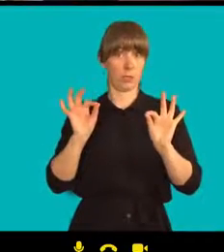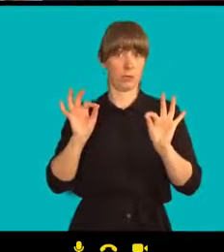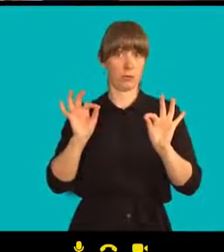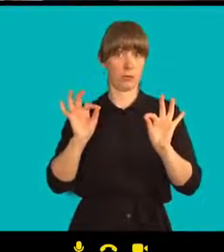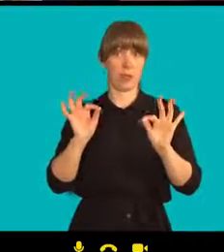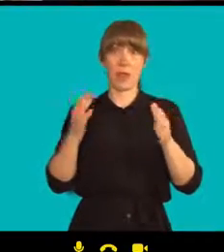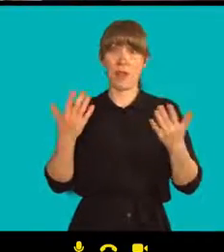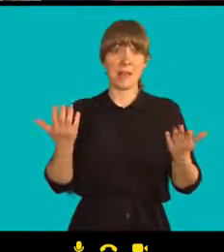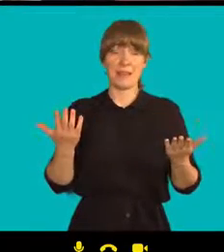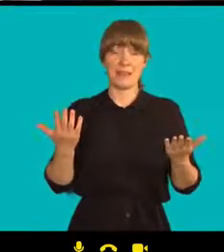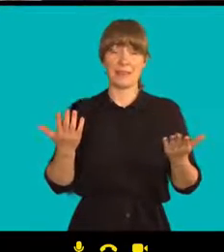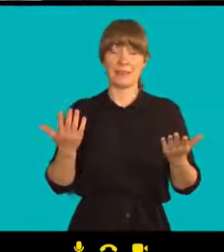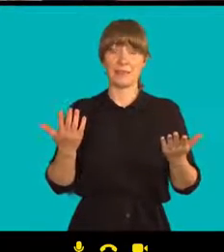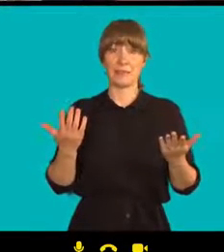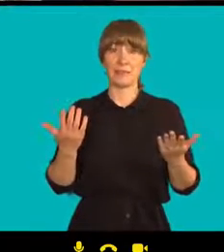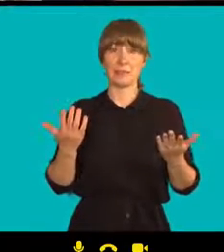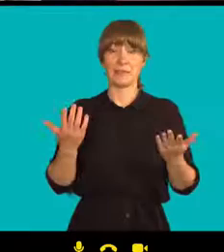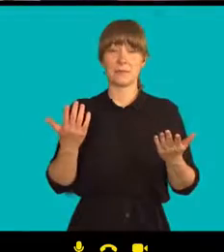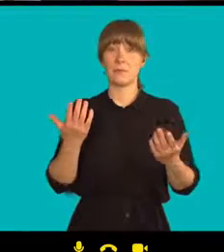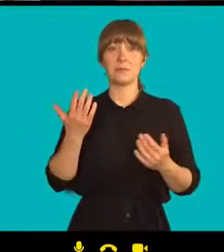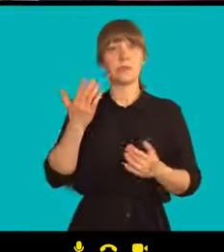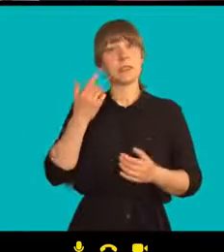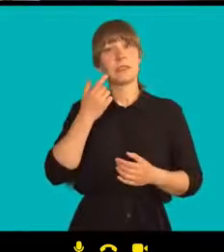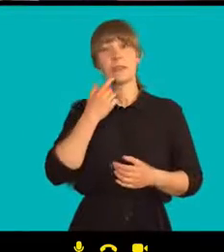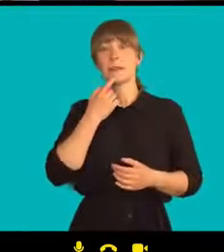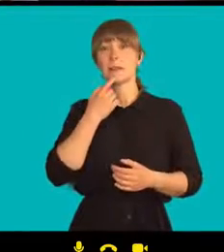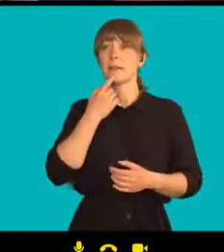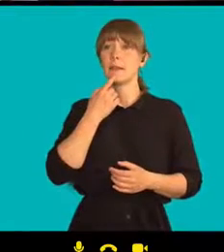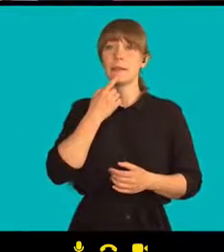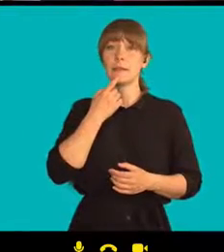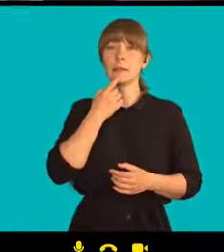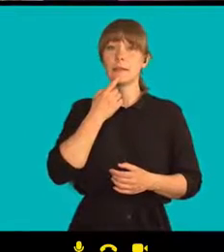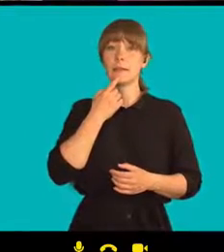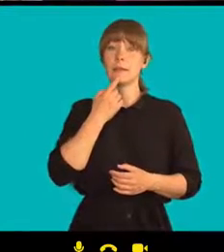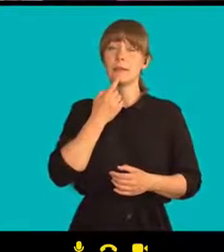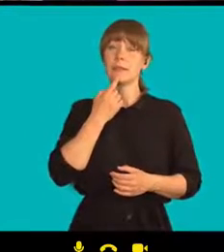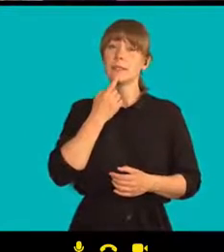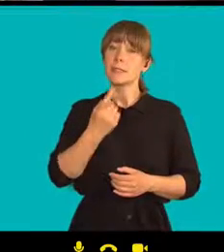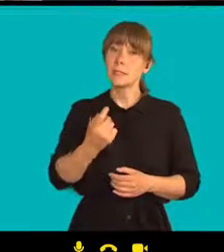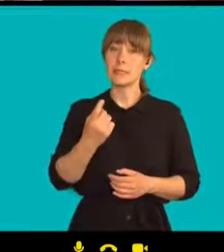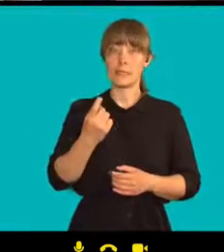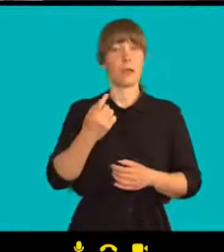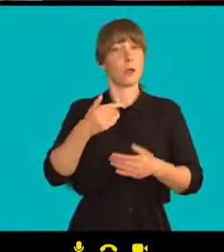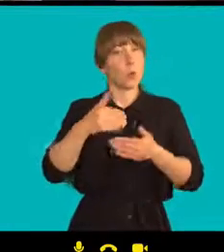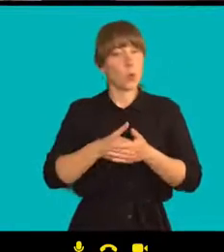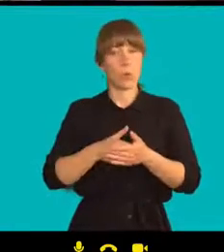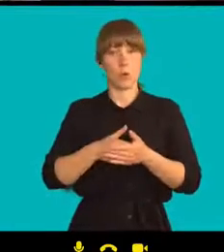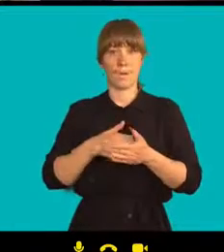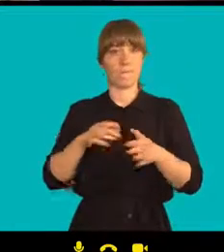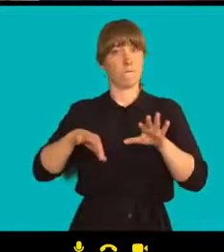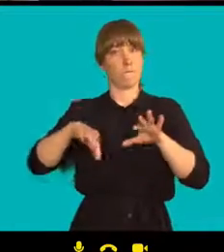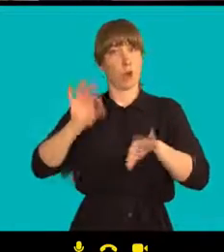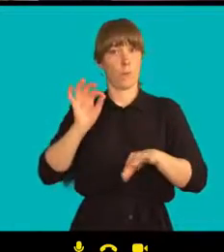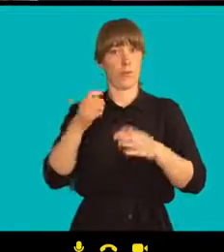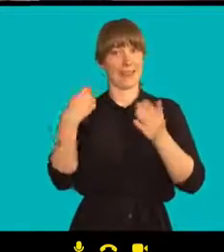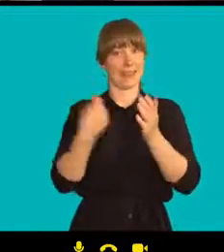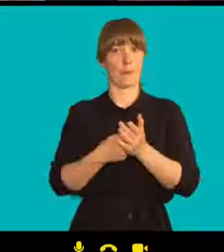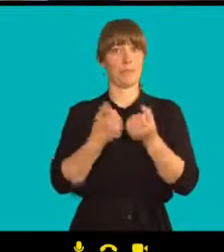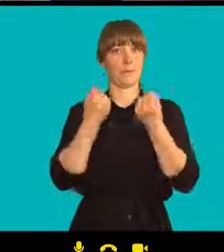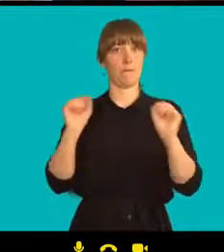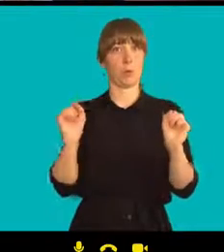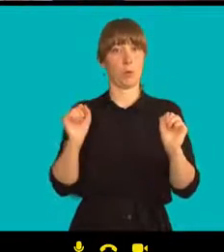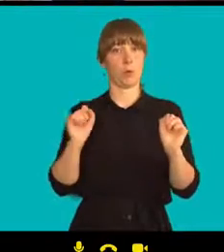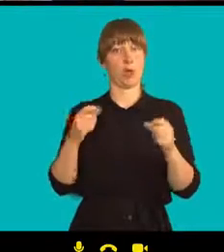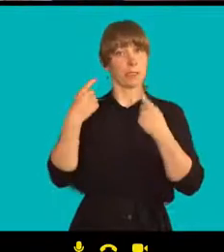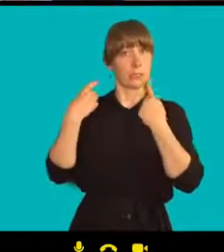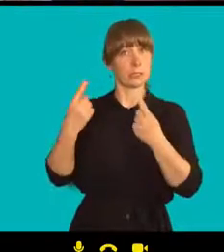Ale nevybírají si za někoho jenom, chtějí si vybrat, chtějí proces svobodné volby a pak se rozhodnout a chtějí mít pak